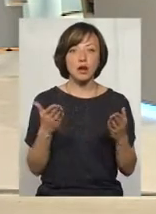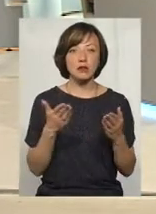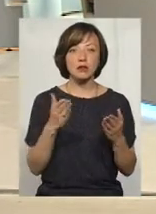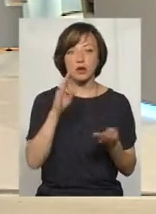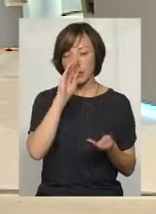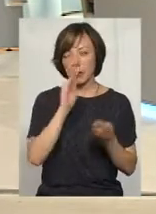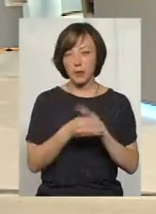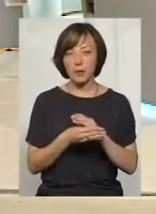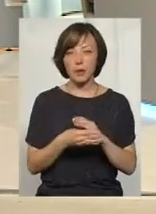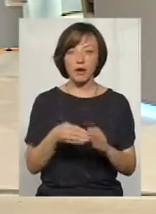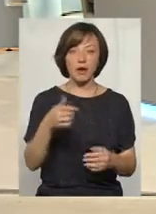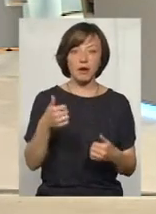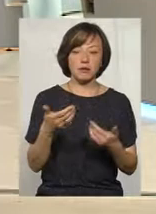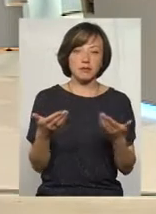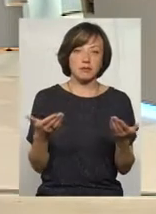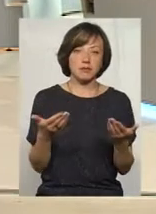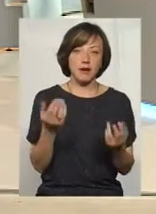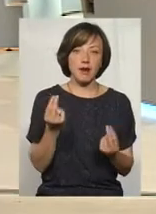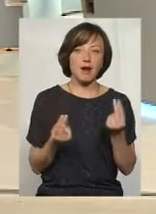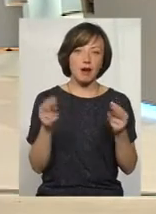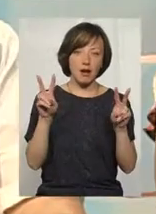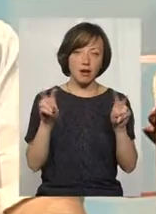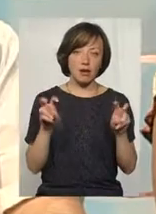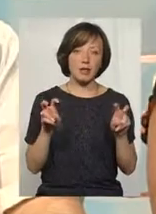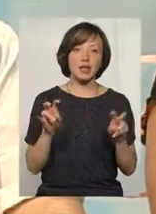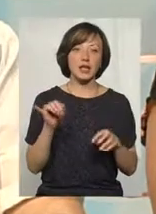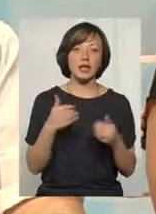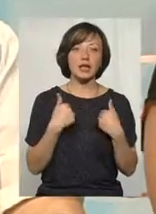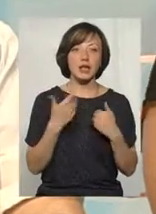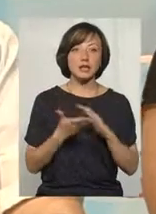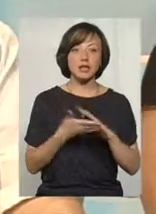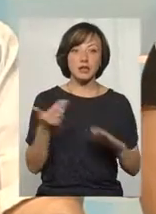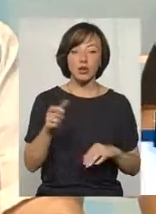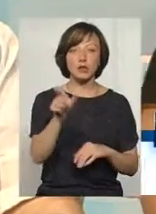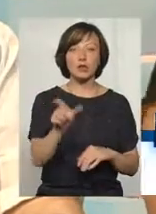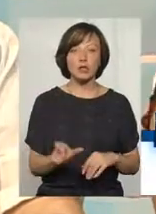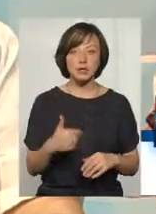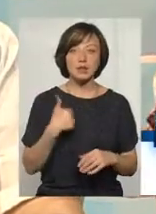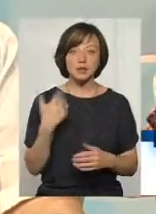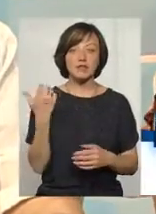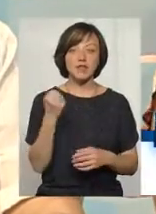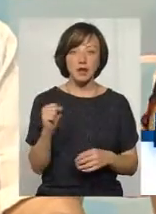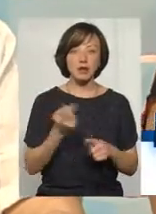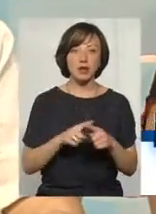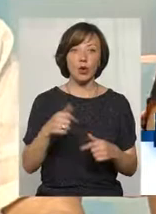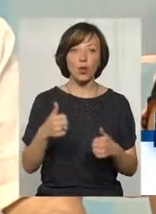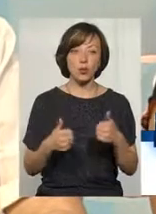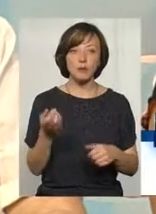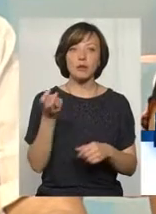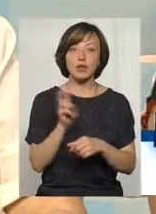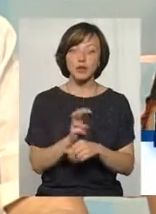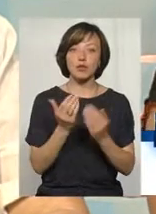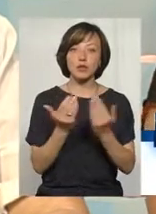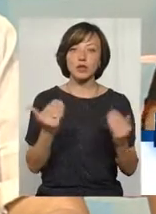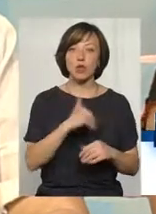гра, якась, розумієте, отака профанація в тому всьому. І я закликаю ту людину, яка зараз виграла цей конкурс, так само прийти в